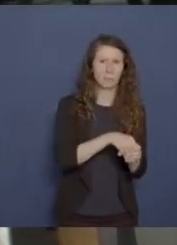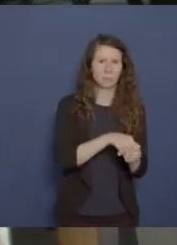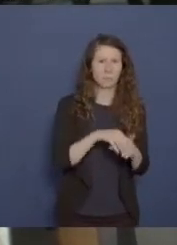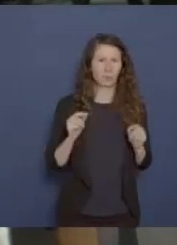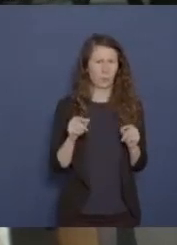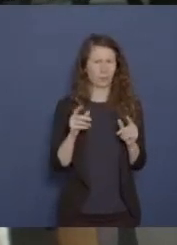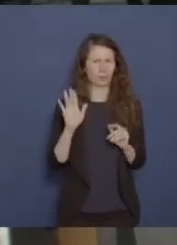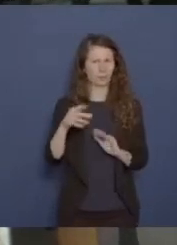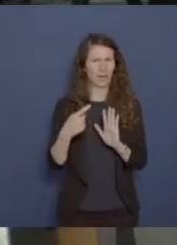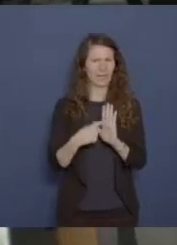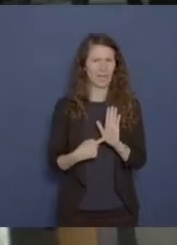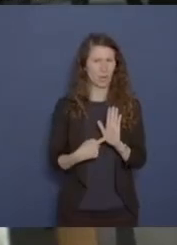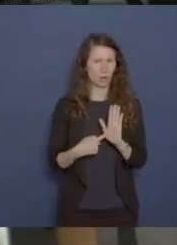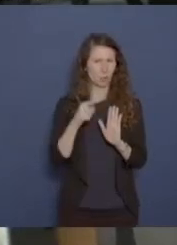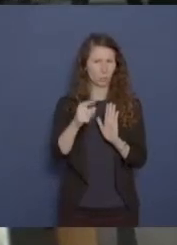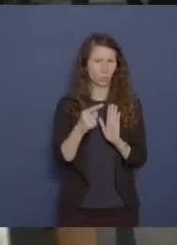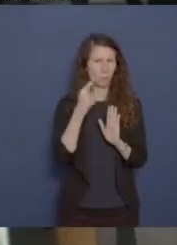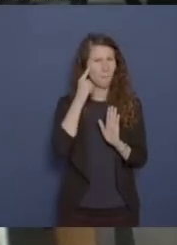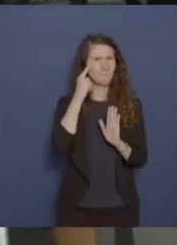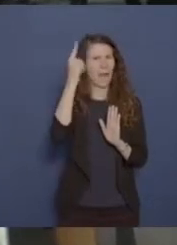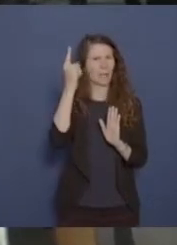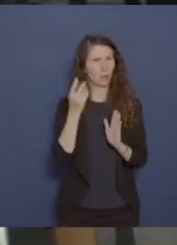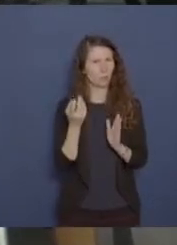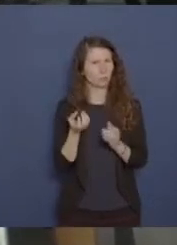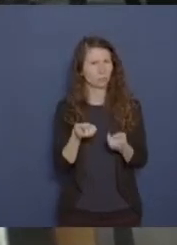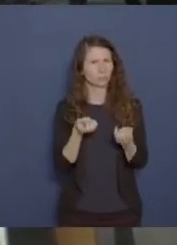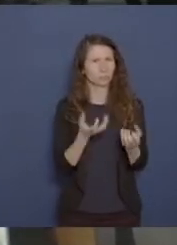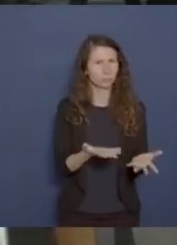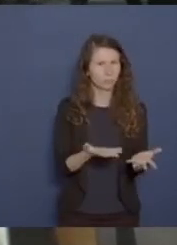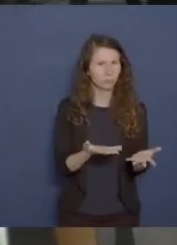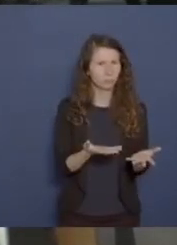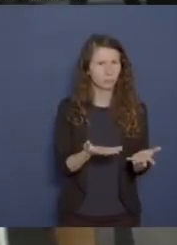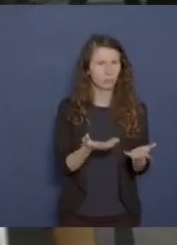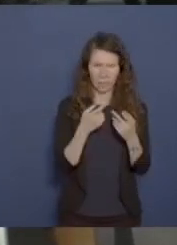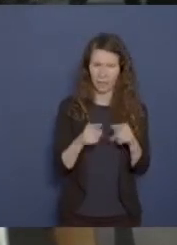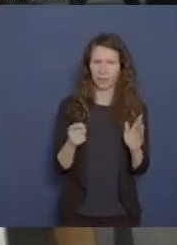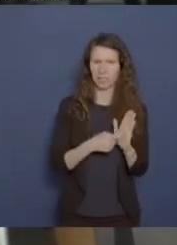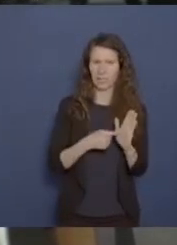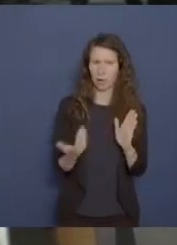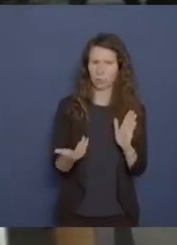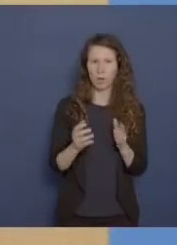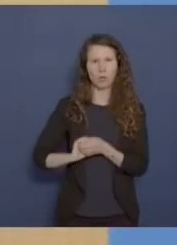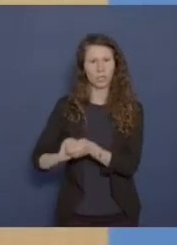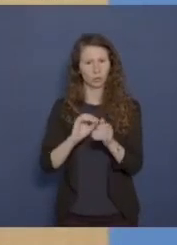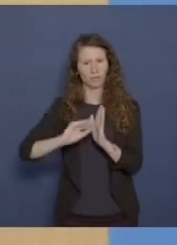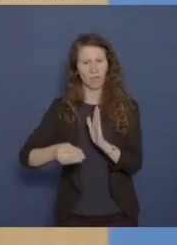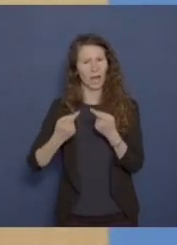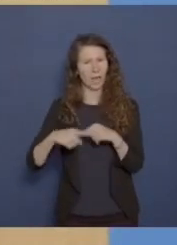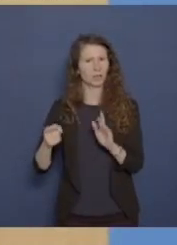ja hier ein Kriterium ein als Meinung für die Entscheidung, die ein anderes ist als die Formulierung im Koalitionsvertrag.